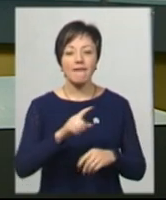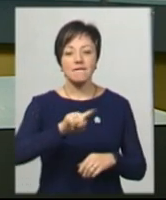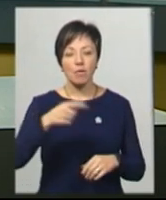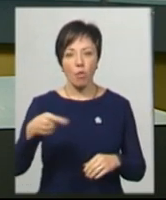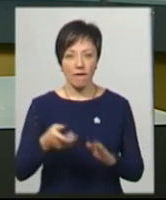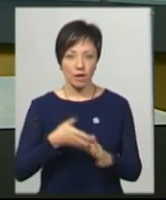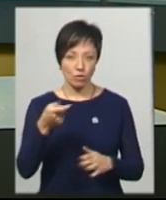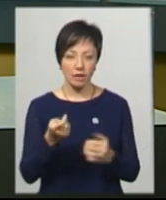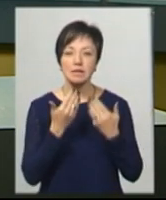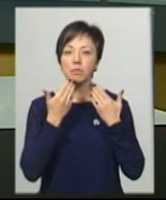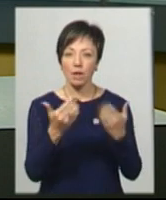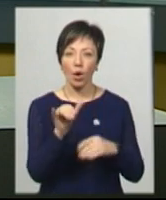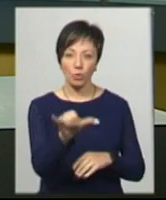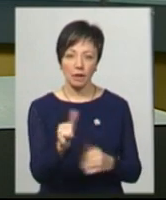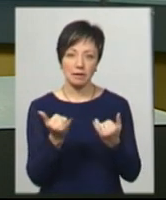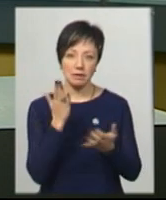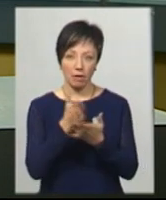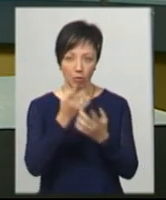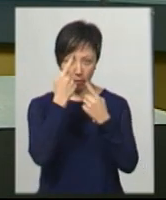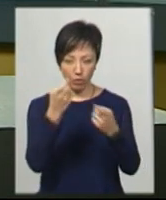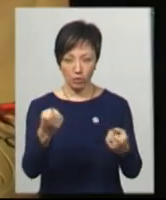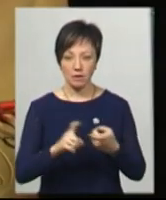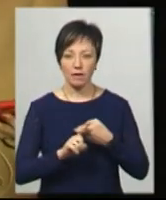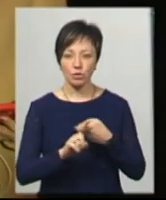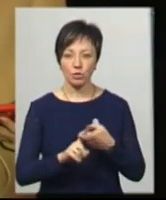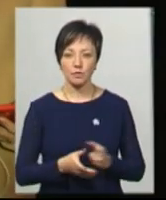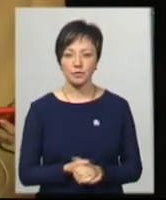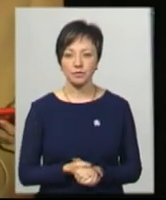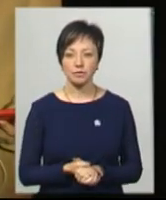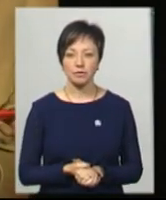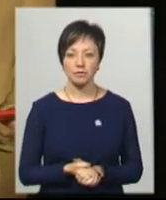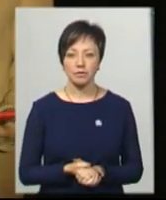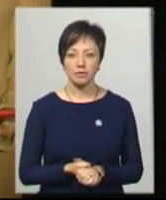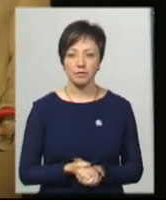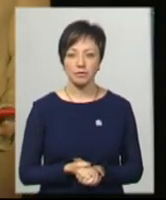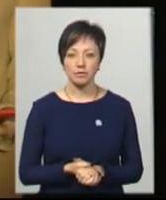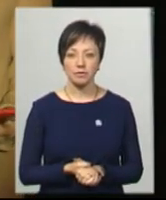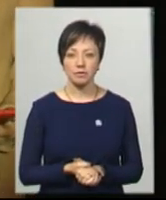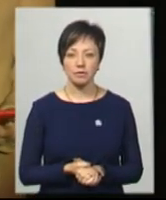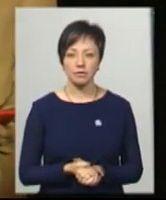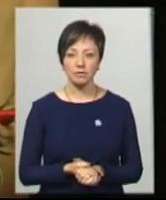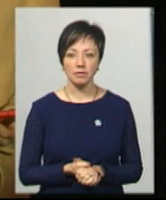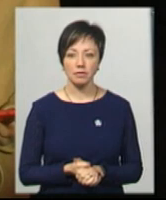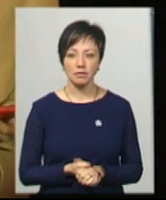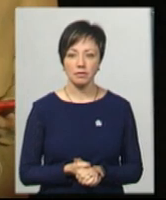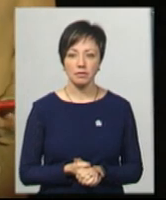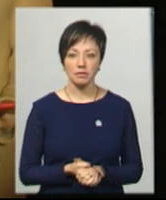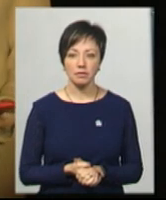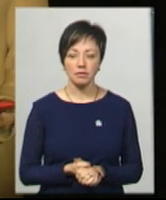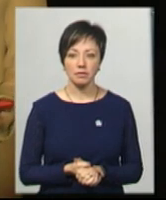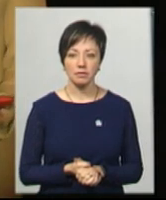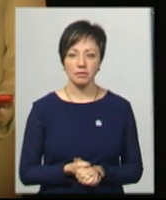вони висувають, ми запитаємо в неї. Вона на прямому зв'язку. У Хмельницькому, за моїми підрахунками, зібрався 21